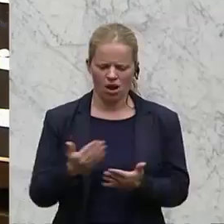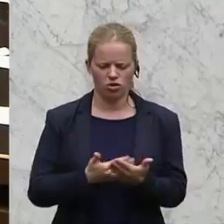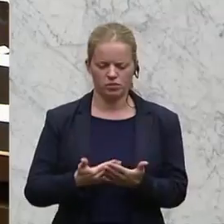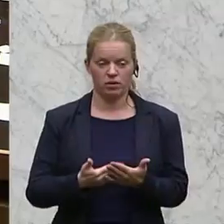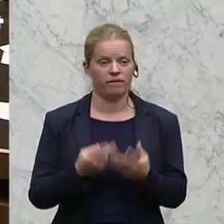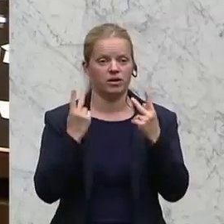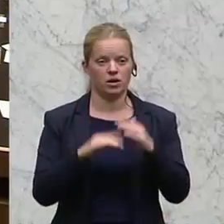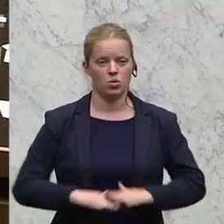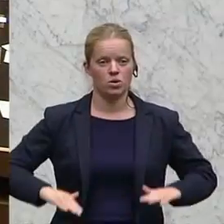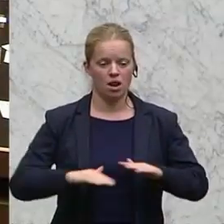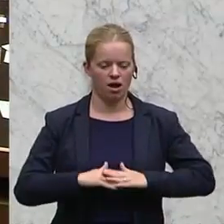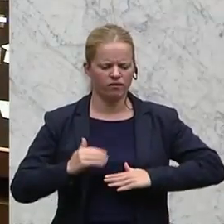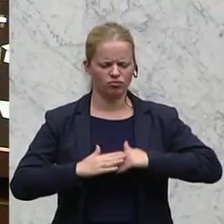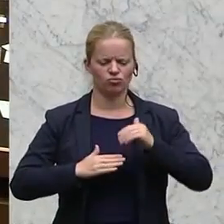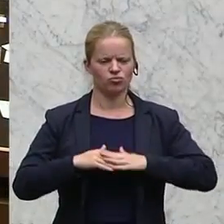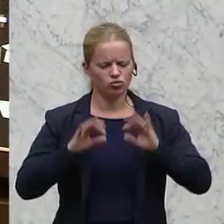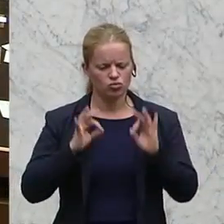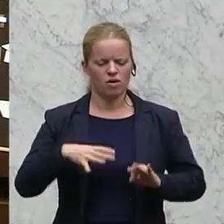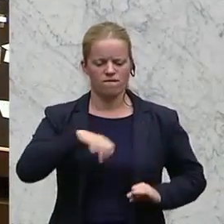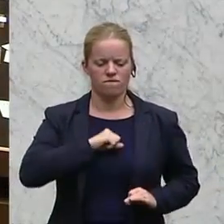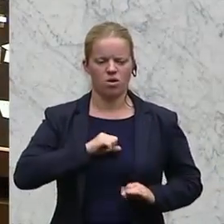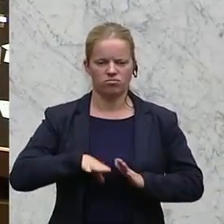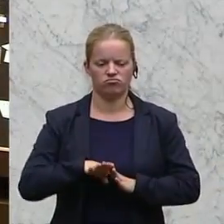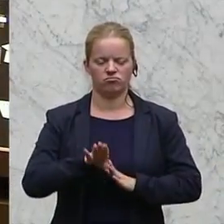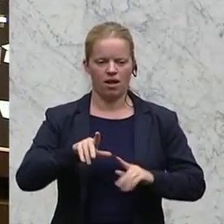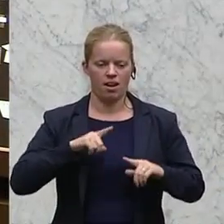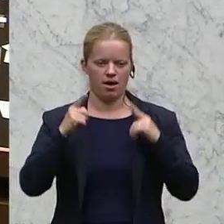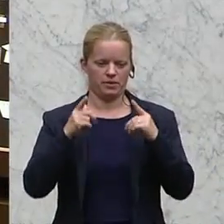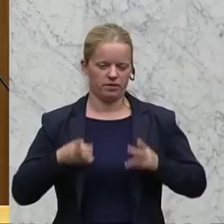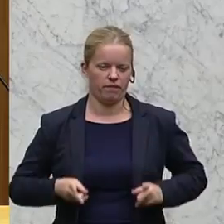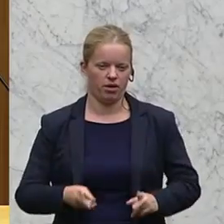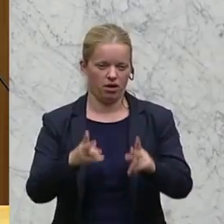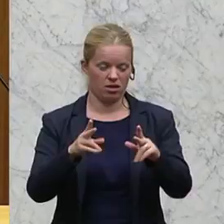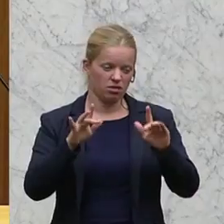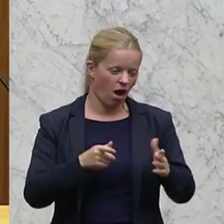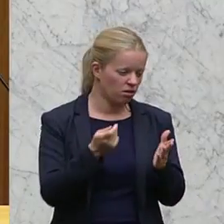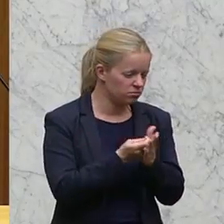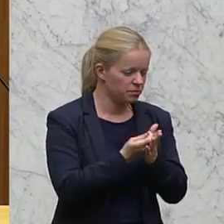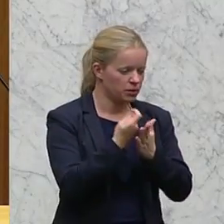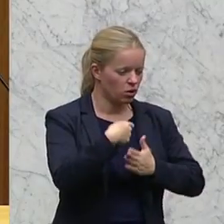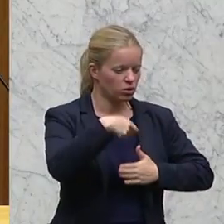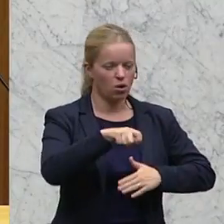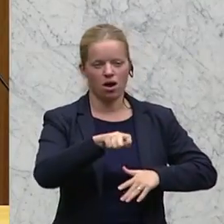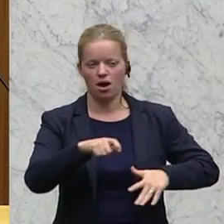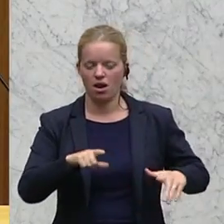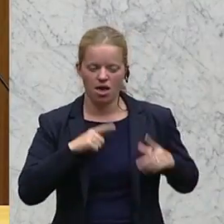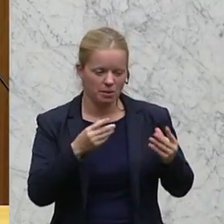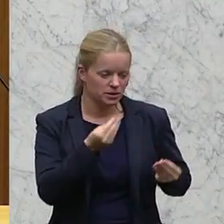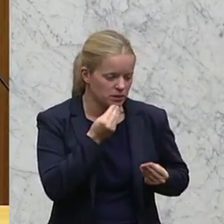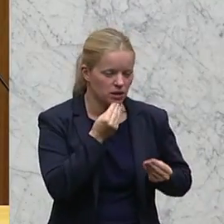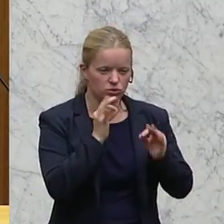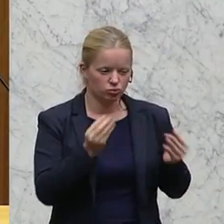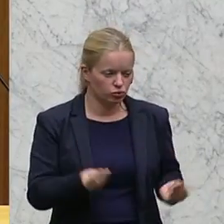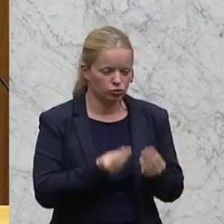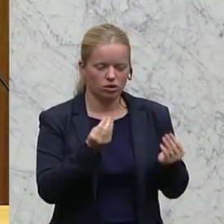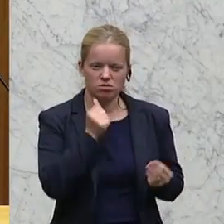Grundlage für einen erfolgreichen Lebensweg. In Zeiten anhaltend steigender Preise für Lebensmittel und Güter des täglichen Bedarfs